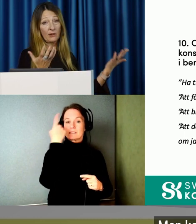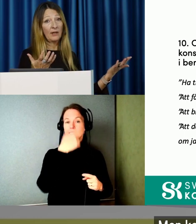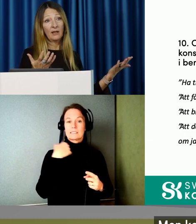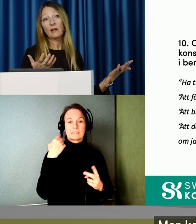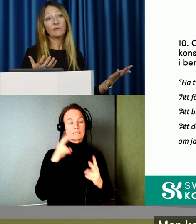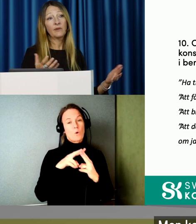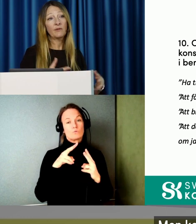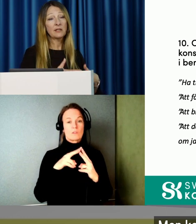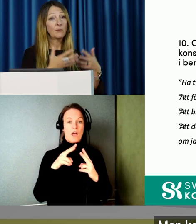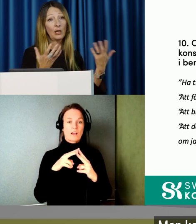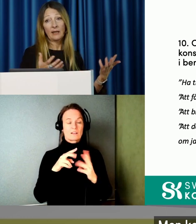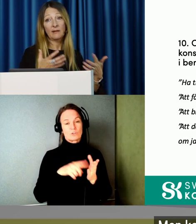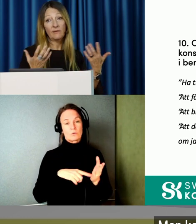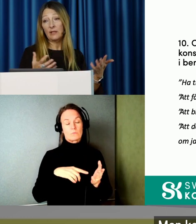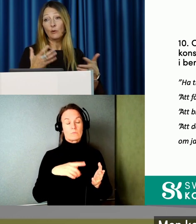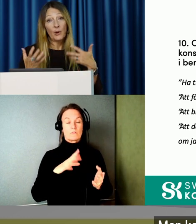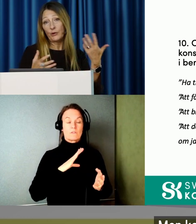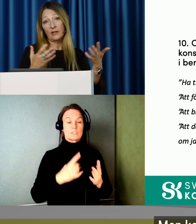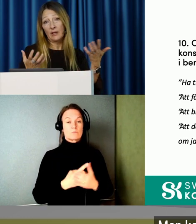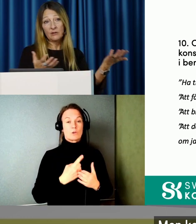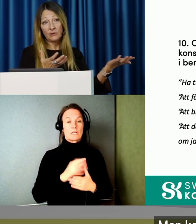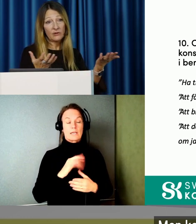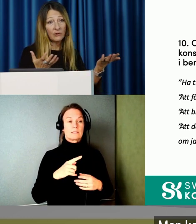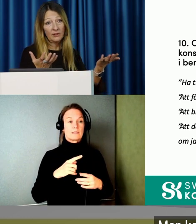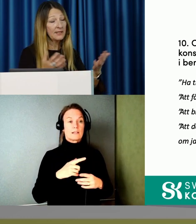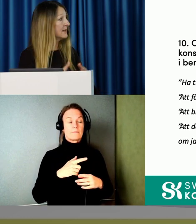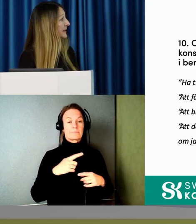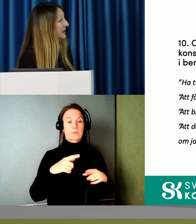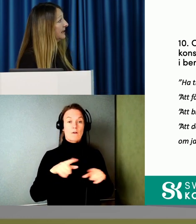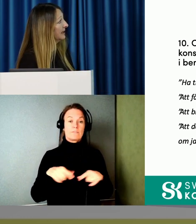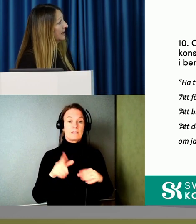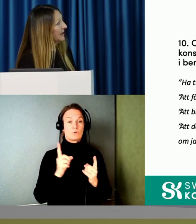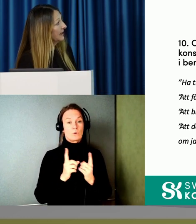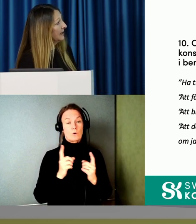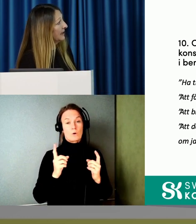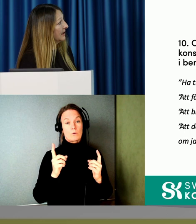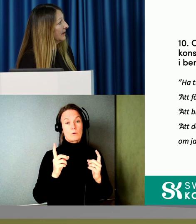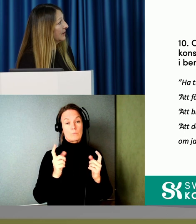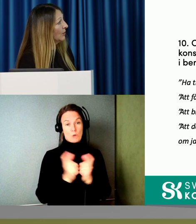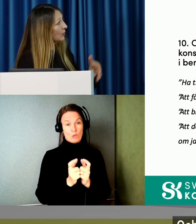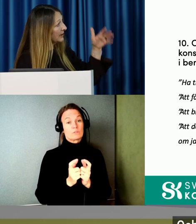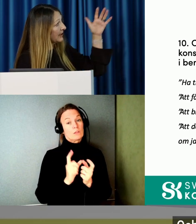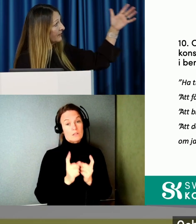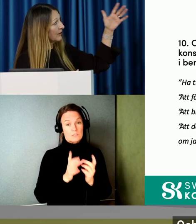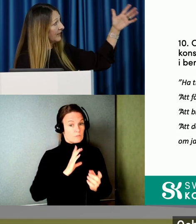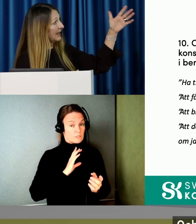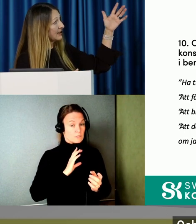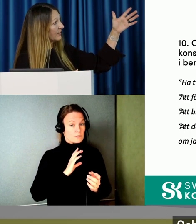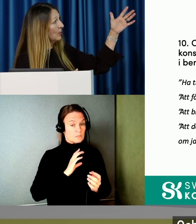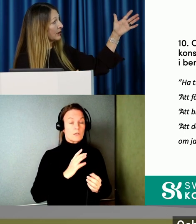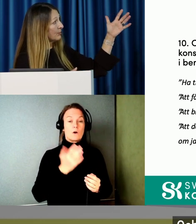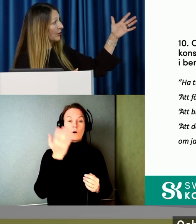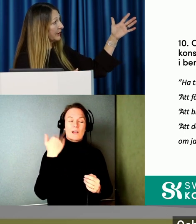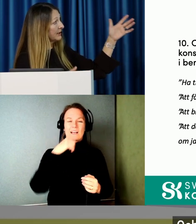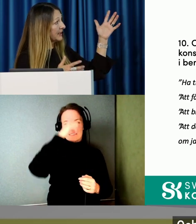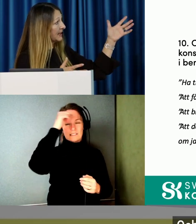Man kan ju tänka, finns det möjlighet till videomöten eller sådana saker i vissa sammanhang. Och att det kan vara väldigt